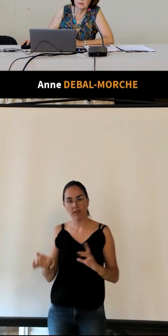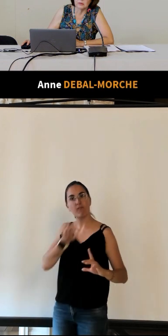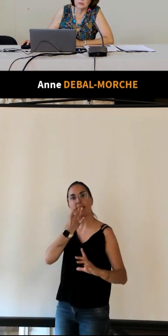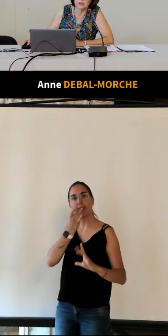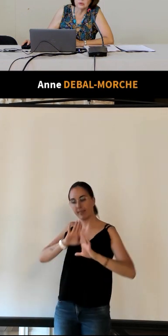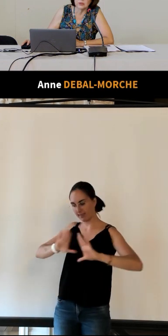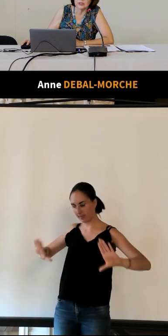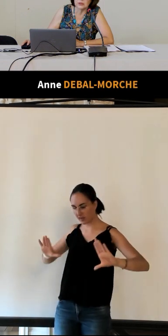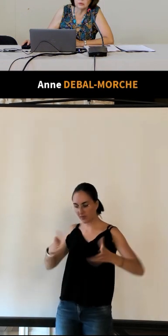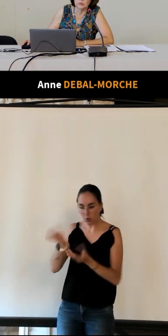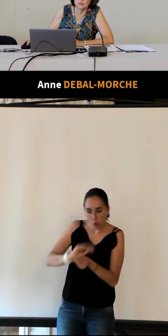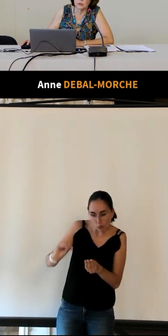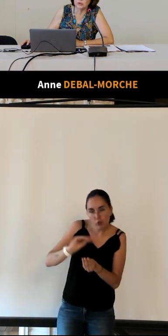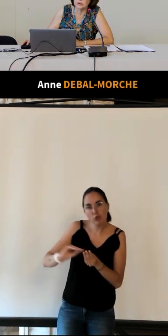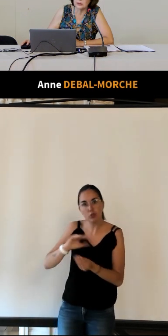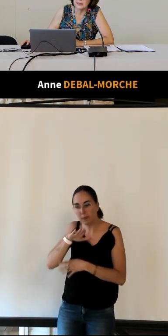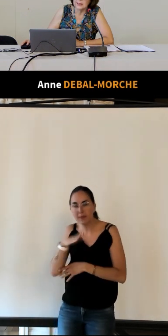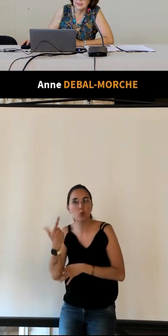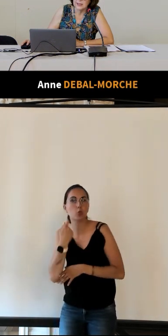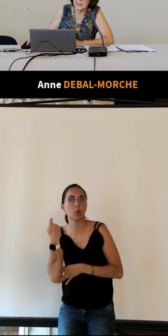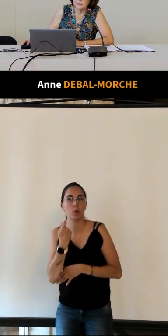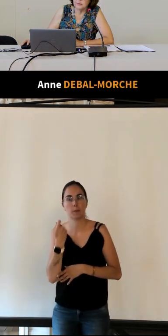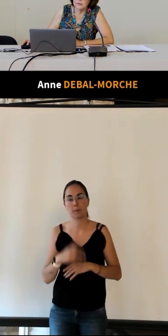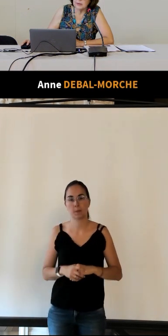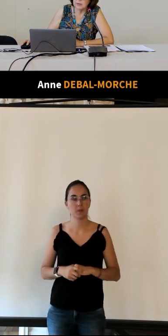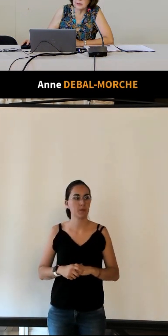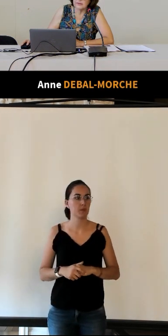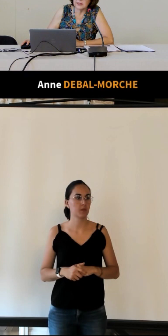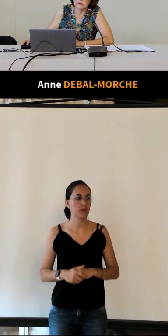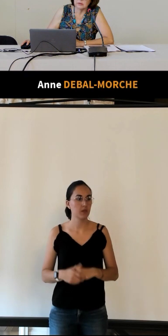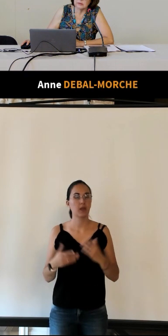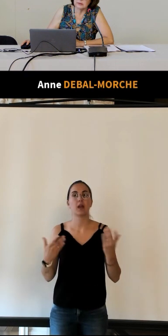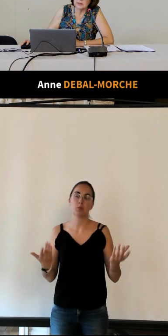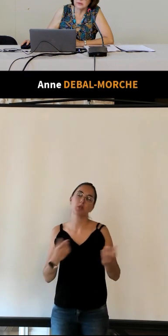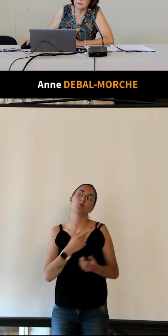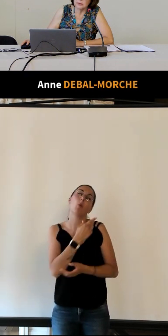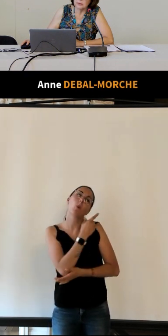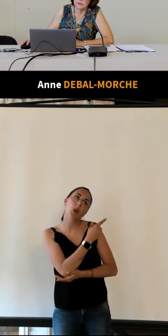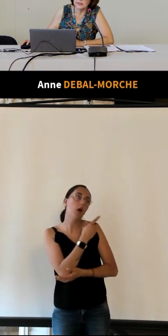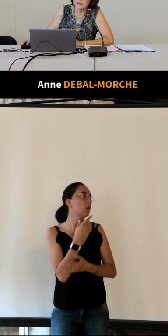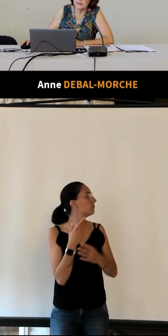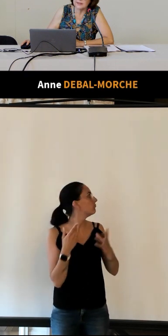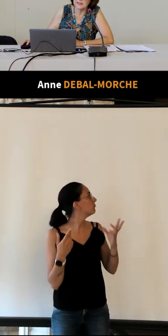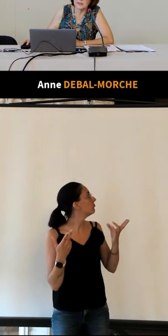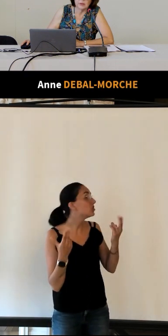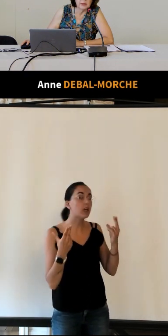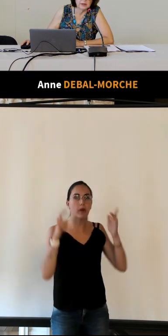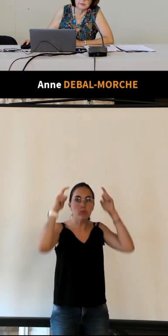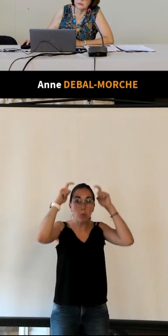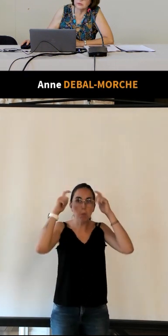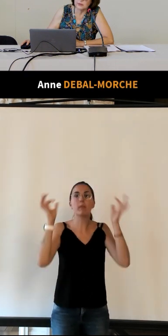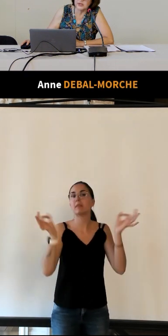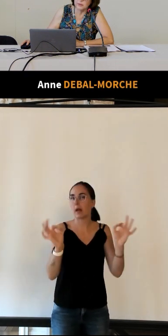des objets tour en jour et puis là ça va elles n'ont plus rien sur la tête elles ont